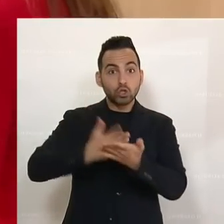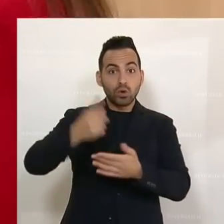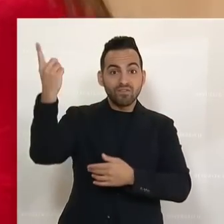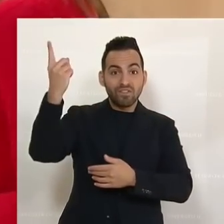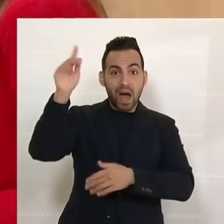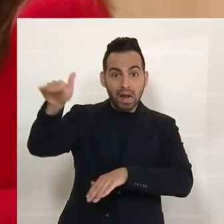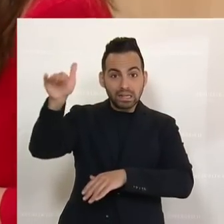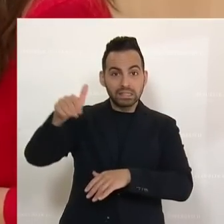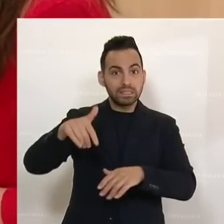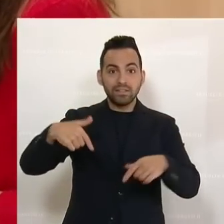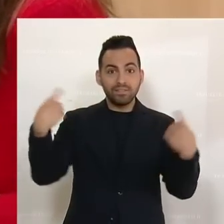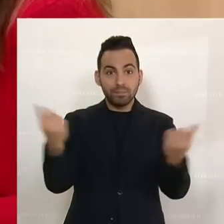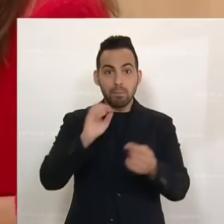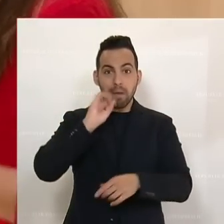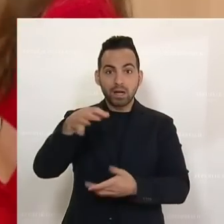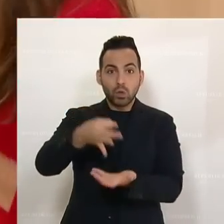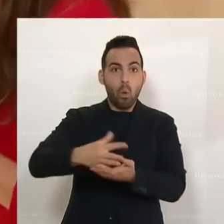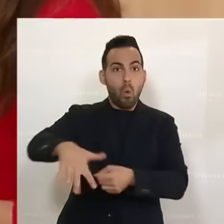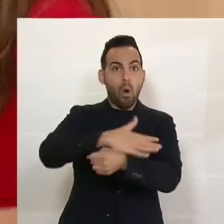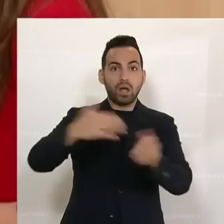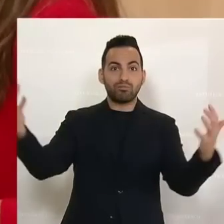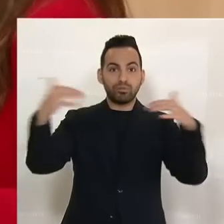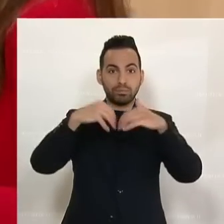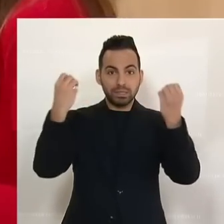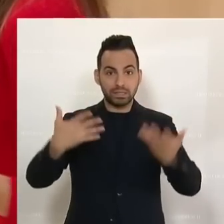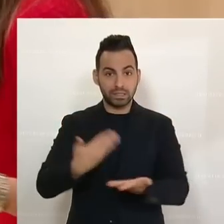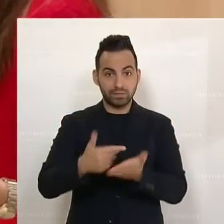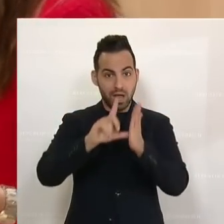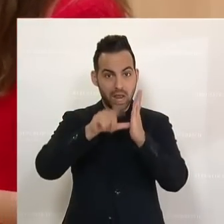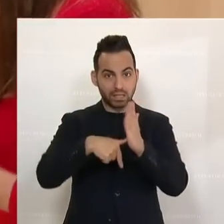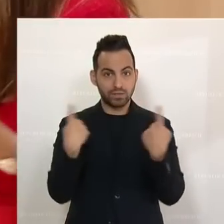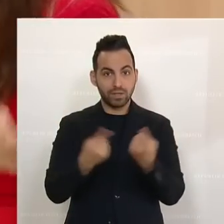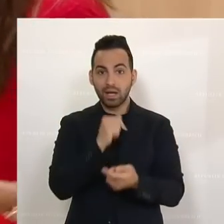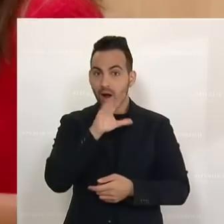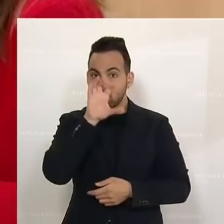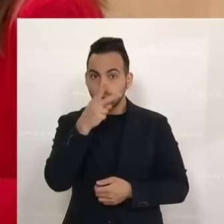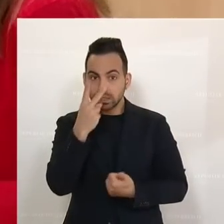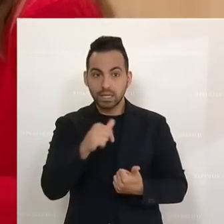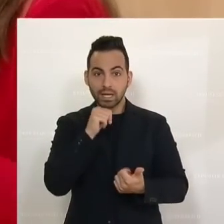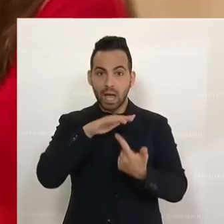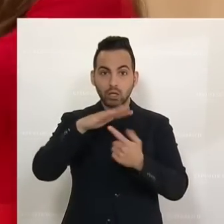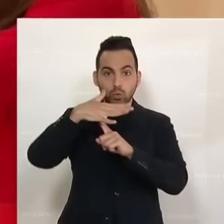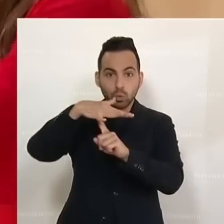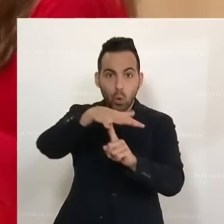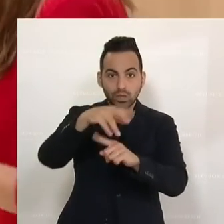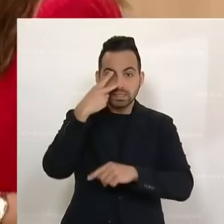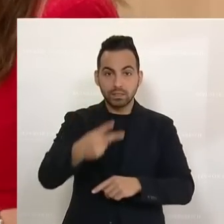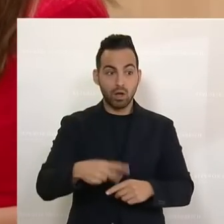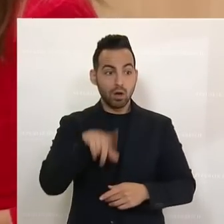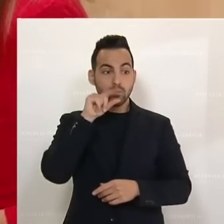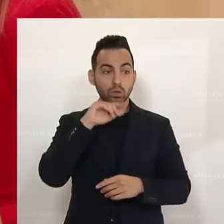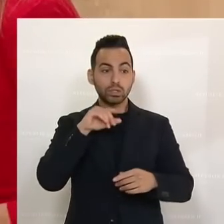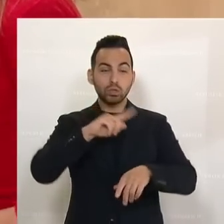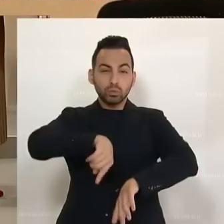weil sie das nicht im Ort haben wollen, haben wir hier in Linz keine Hunde gesehen, keine Drohnen, sondern da mussten wirklich die Polizei